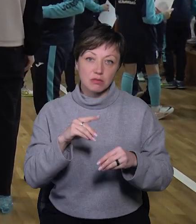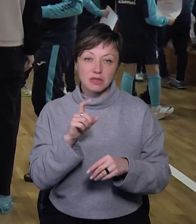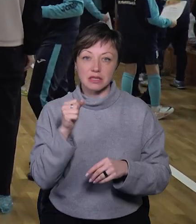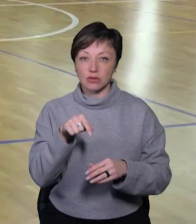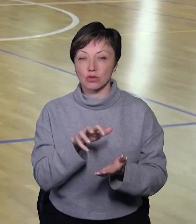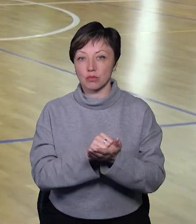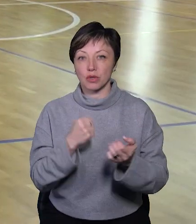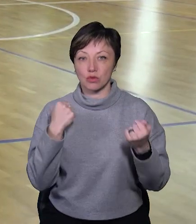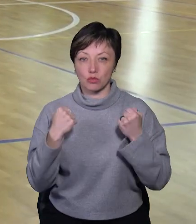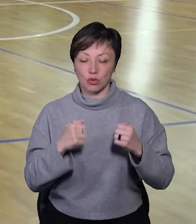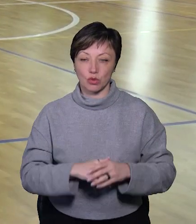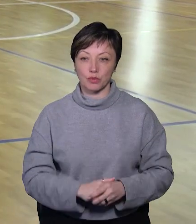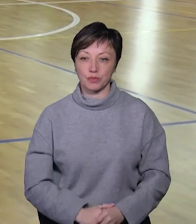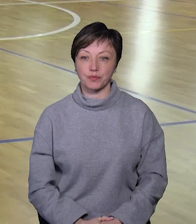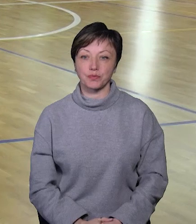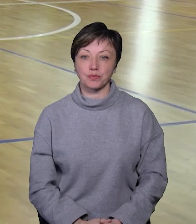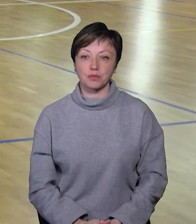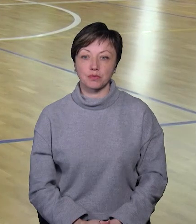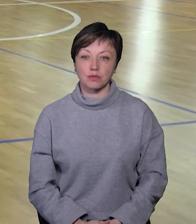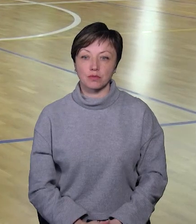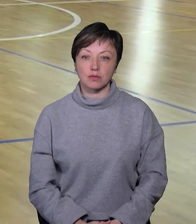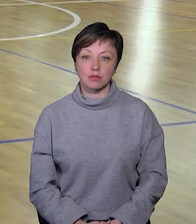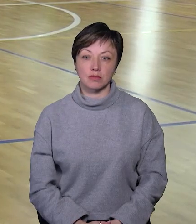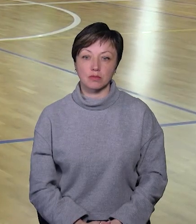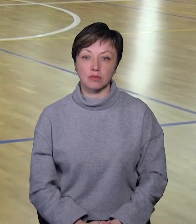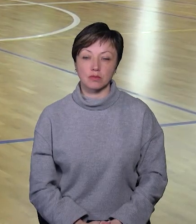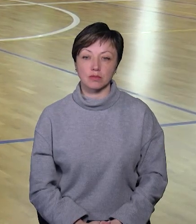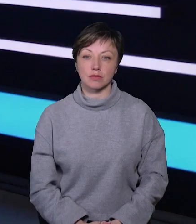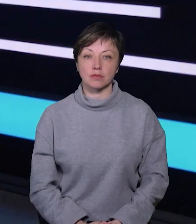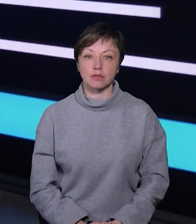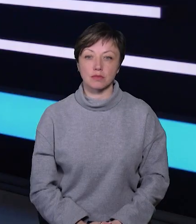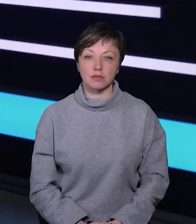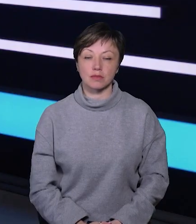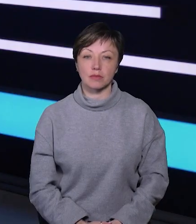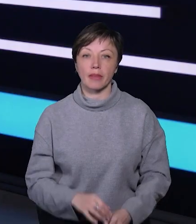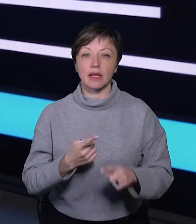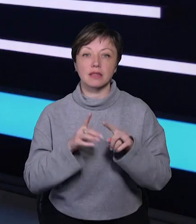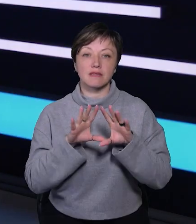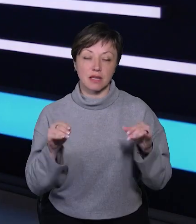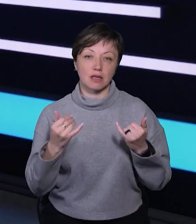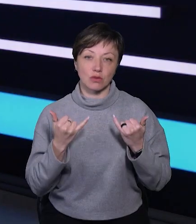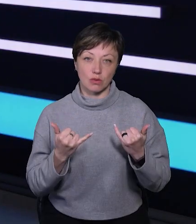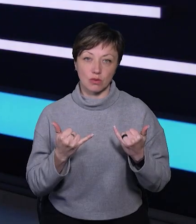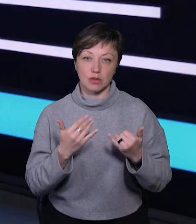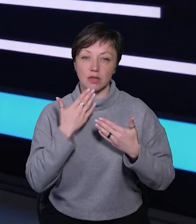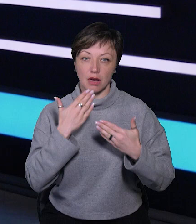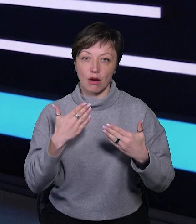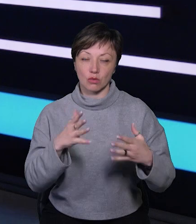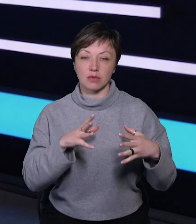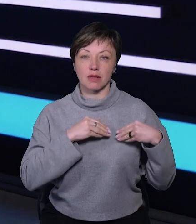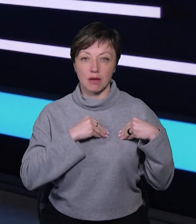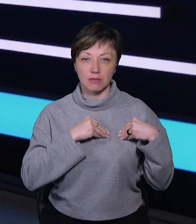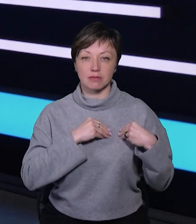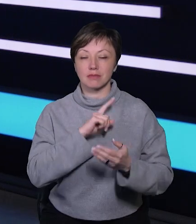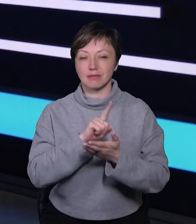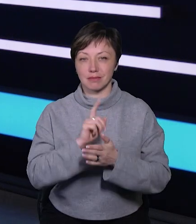що займаються спортом. Ірина Кондратюк, Микола Юрковський. Новини міста. Це все на сьогодні. Дякуємо, що ви з нами.